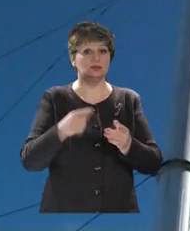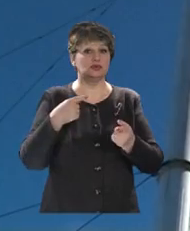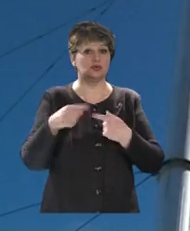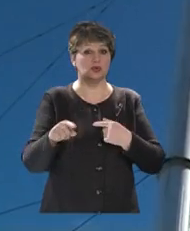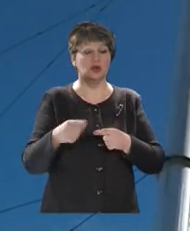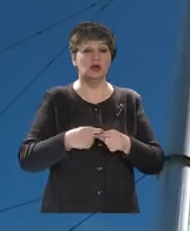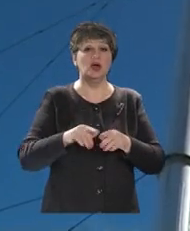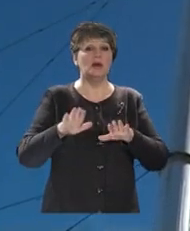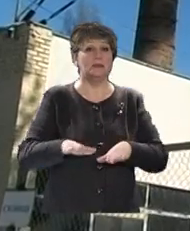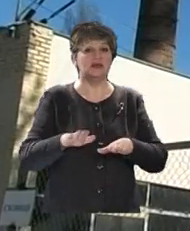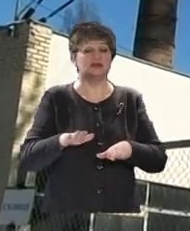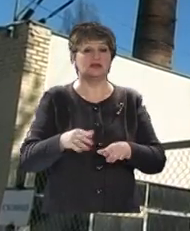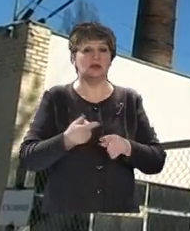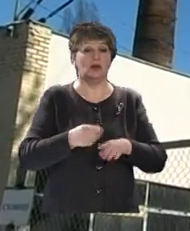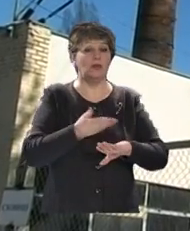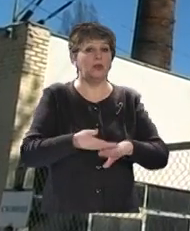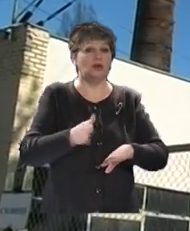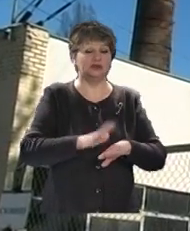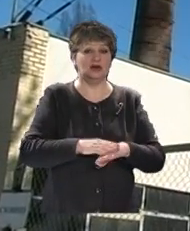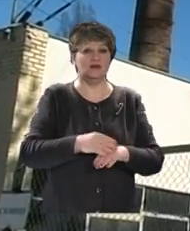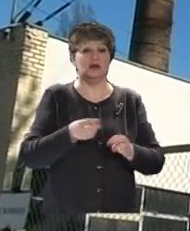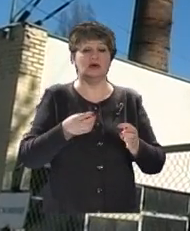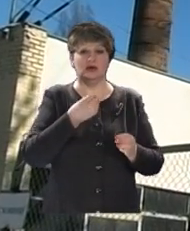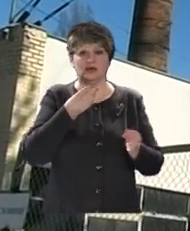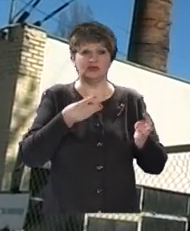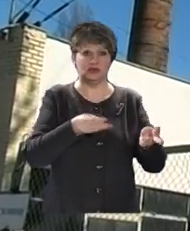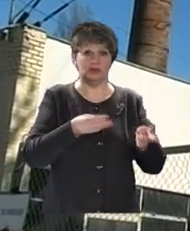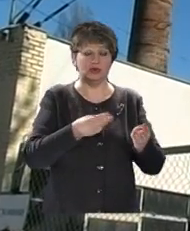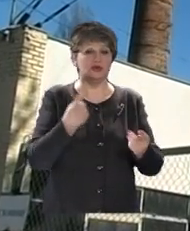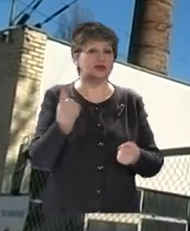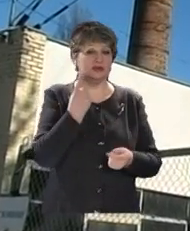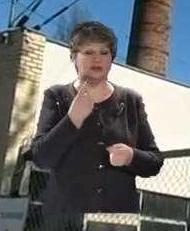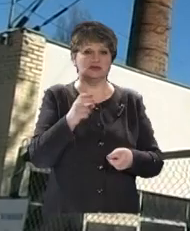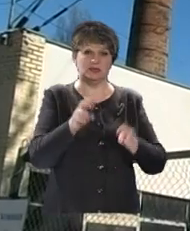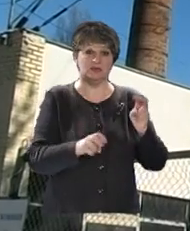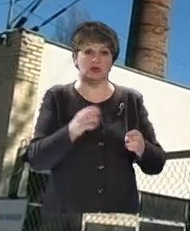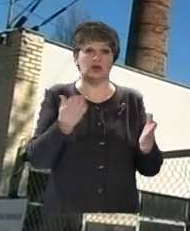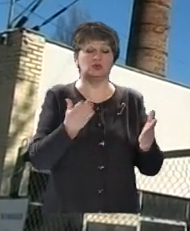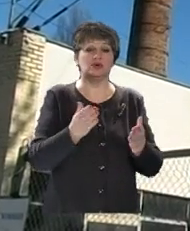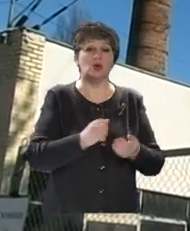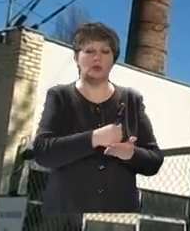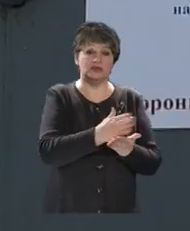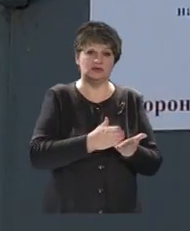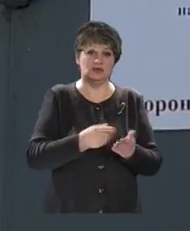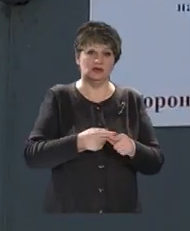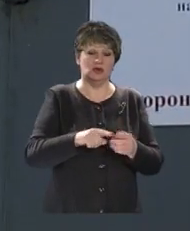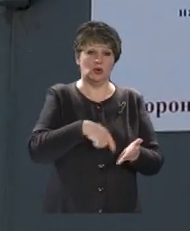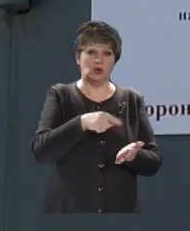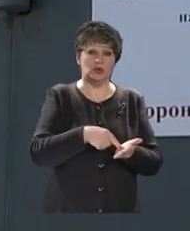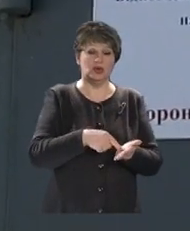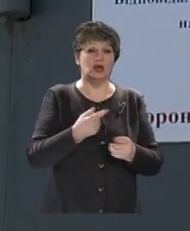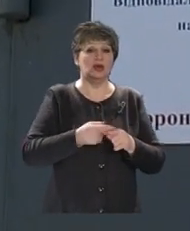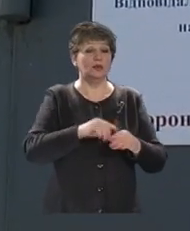Петро Ворона. Власне, місцеві тепломережі і Полтава Теплоенерго єдине підприємство, яке зігріває полтавчан, знаходяться у відданні